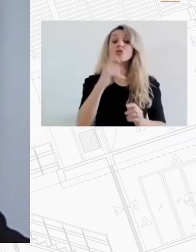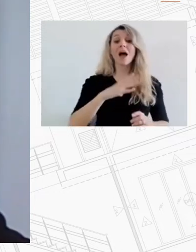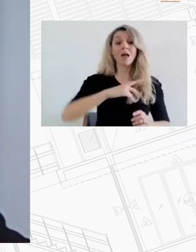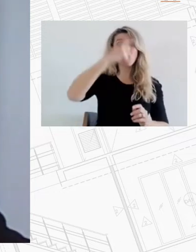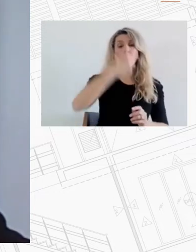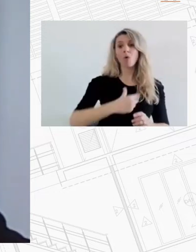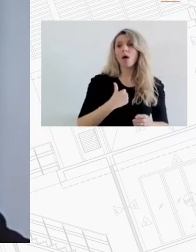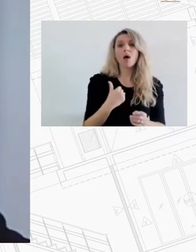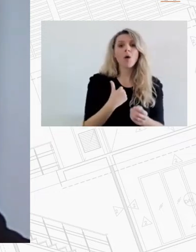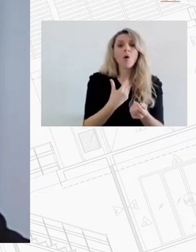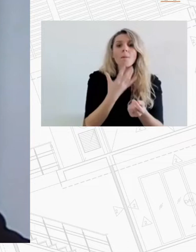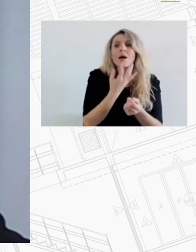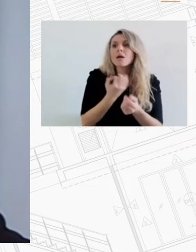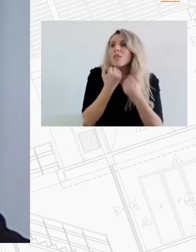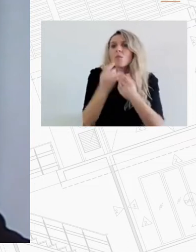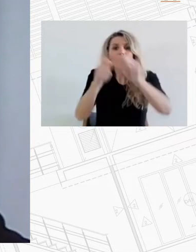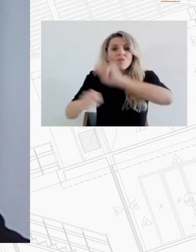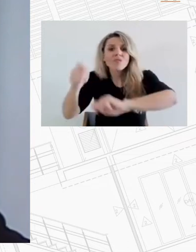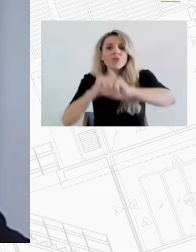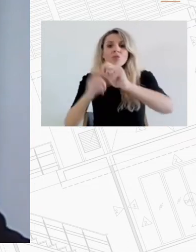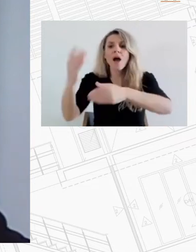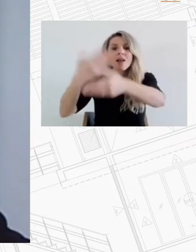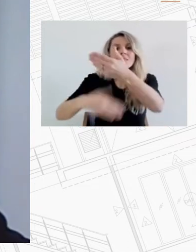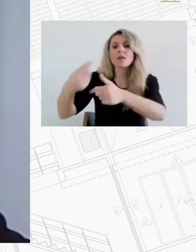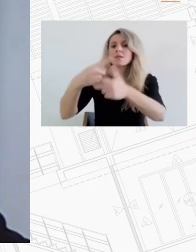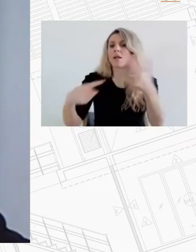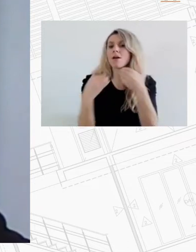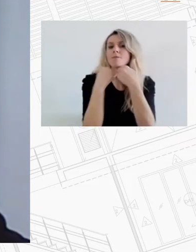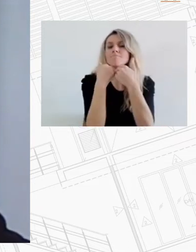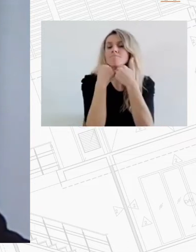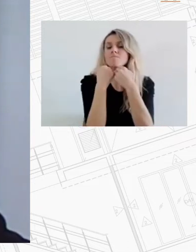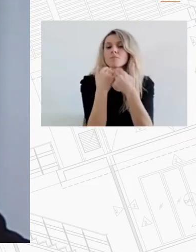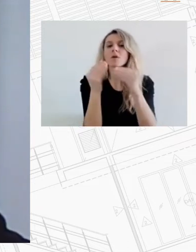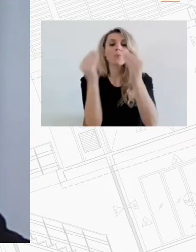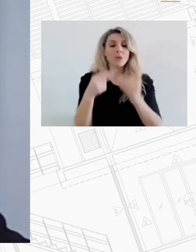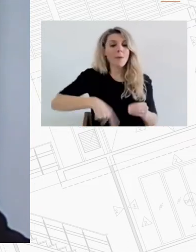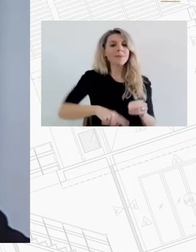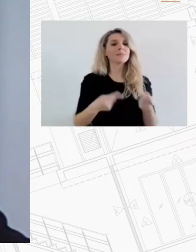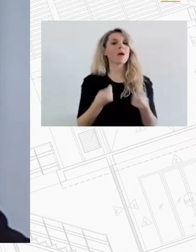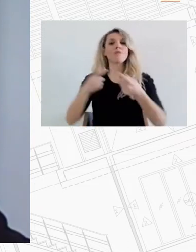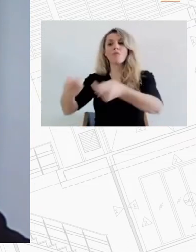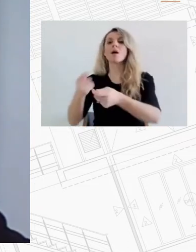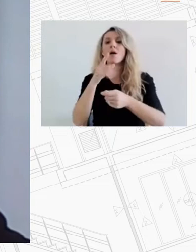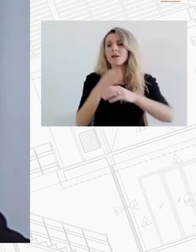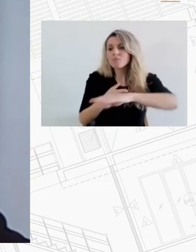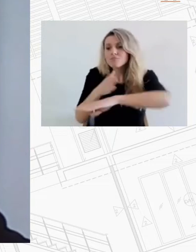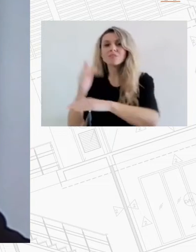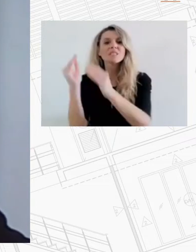πρόσβαση σε χρηματοδοτικά εργαλεία για να τα ανακαινήσουν άρα παίρνουμε κατοικίες οι οποίες είναι